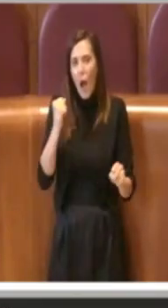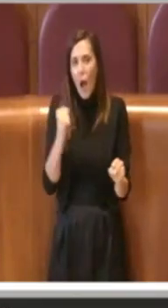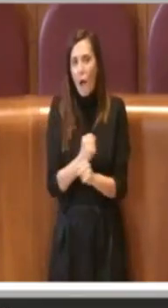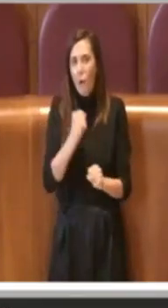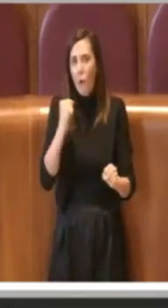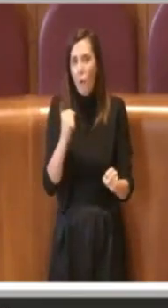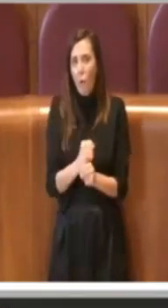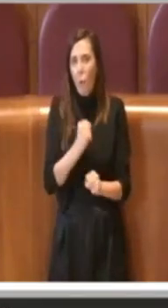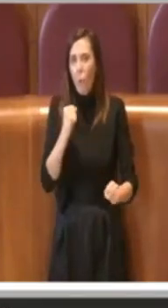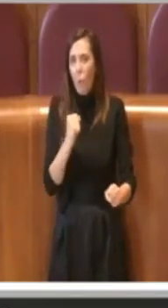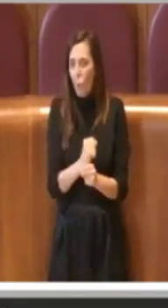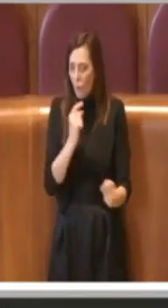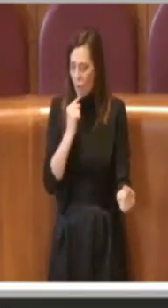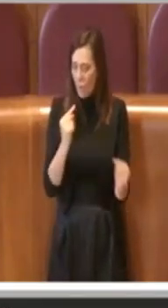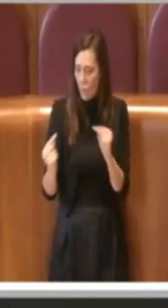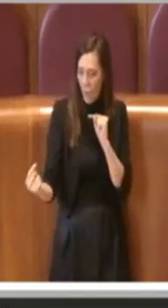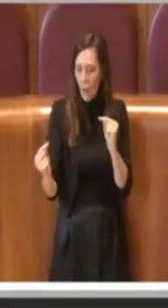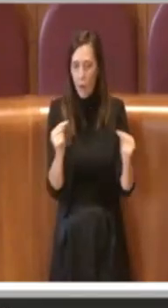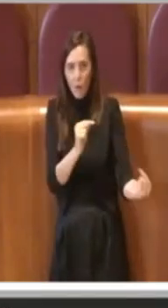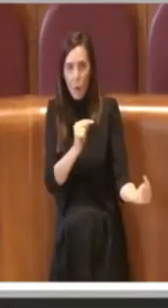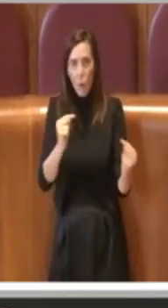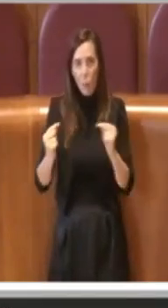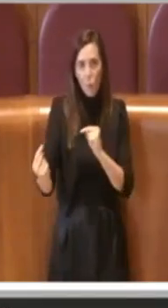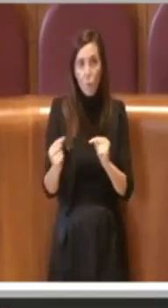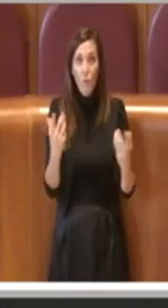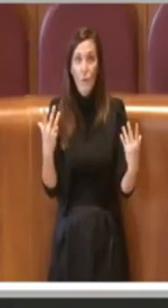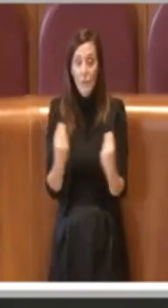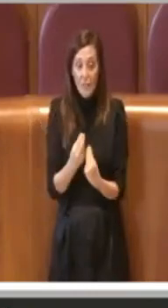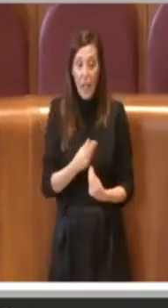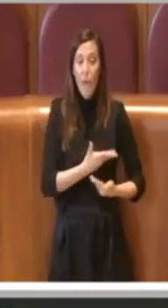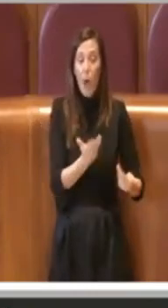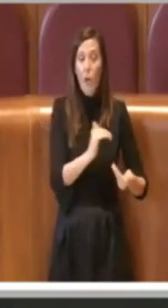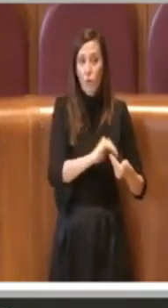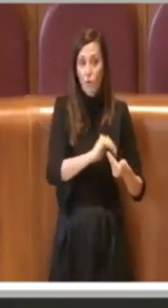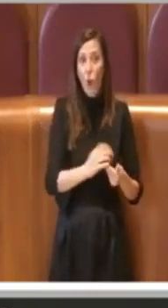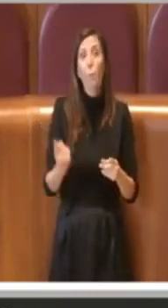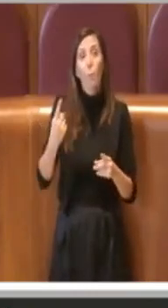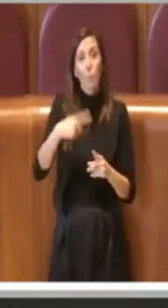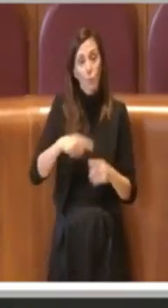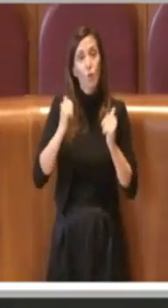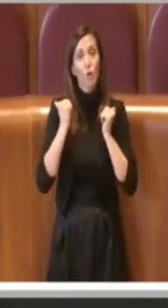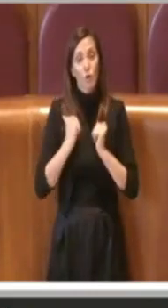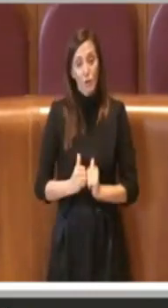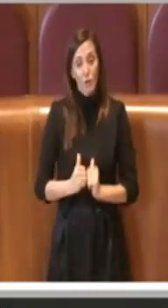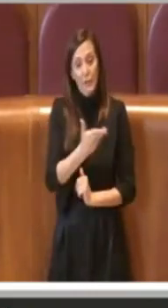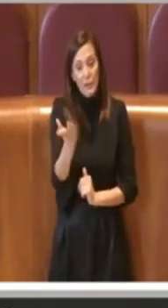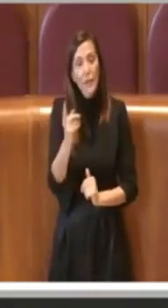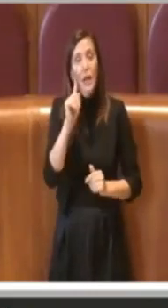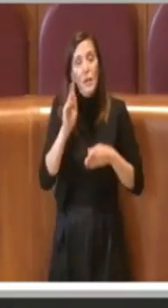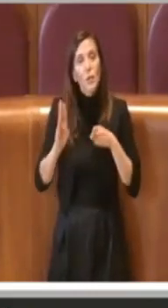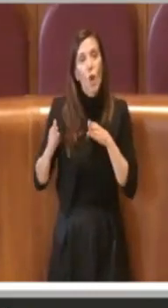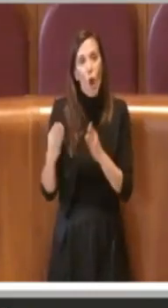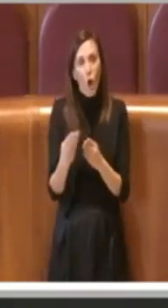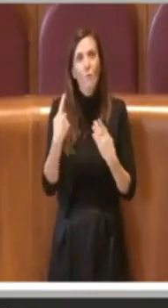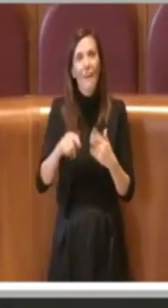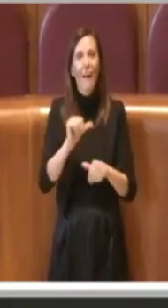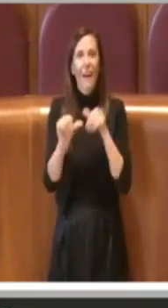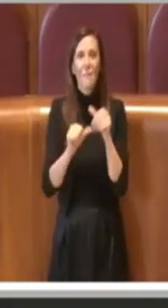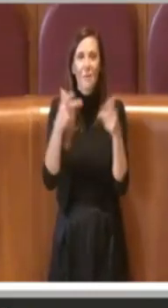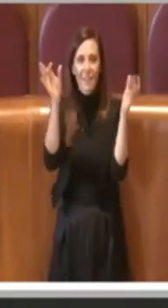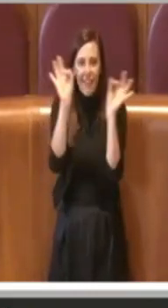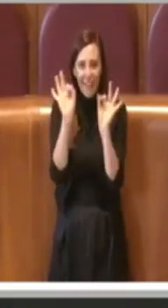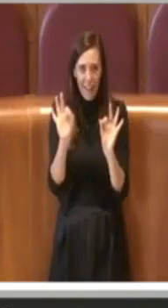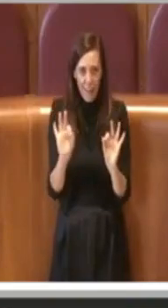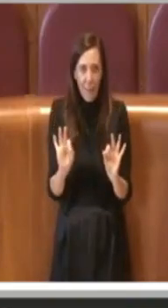delle attente interlocuzioni sia con loro sia con i cittadini che si occupano anche dei cambiamenti climatici e da qui si è data vita